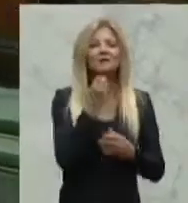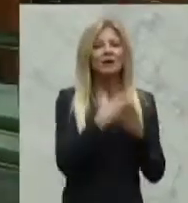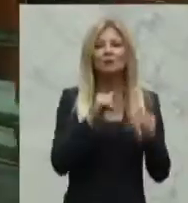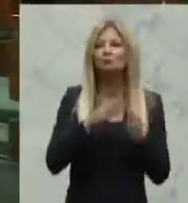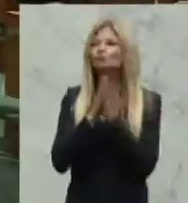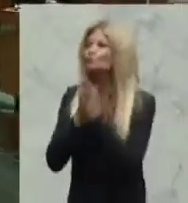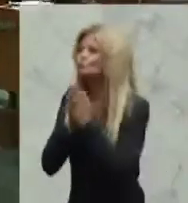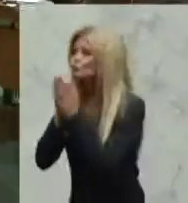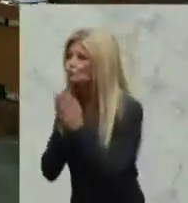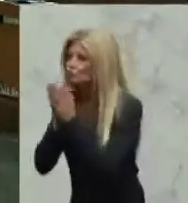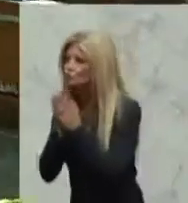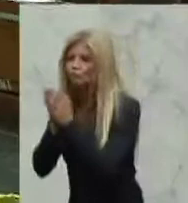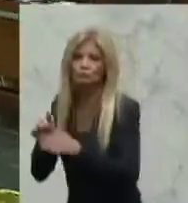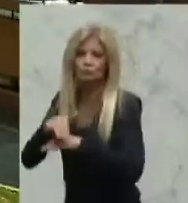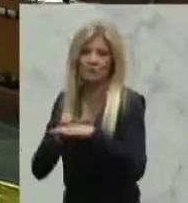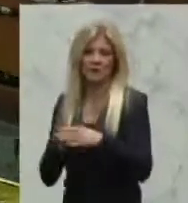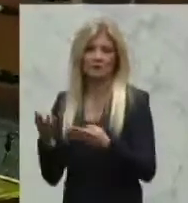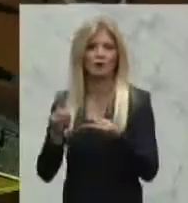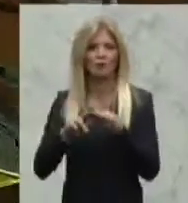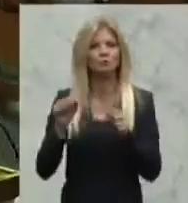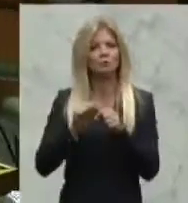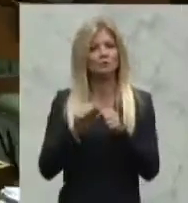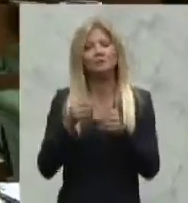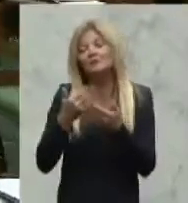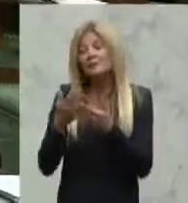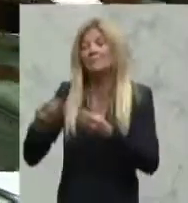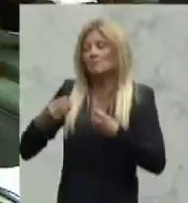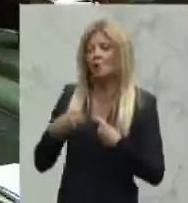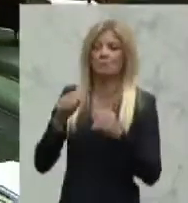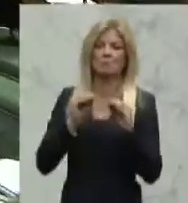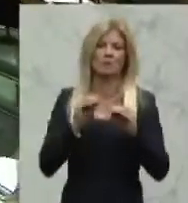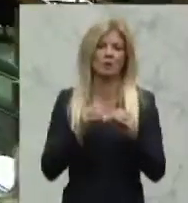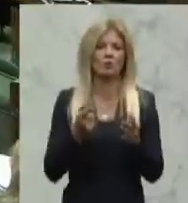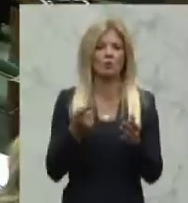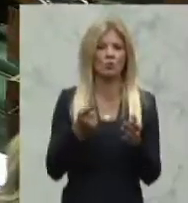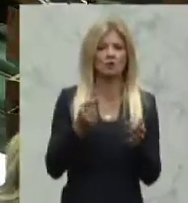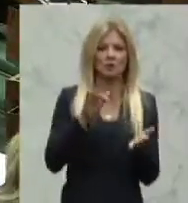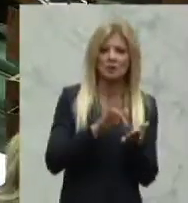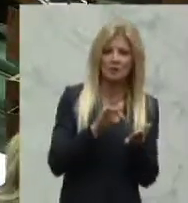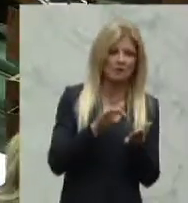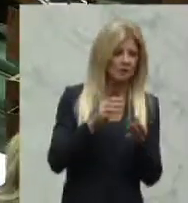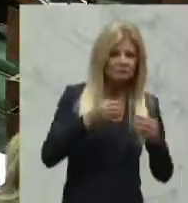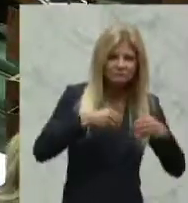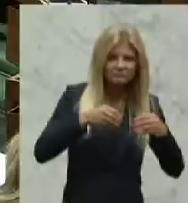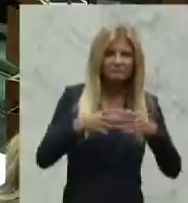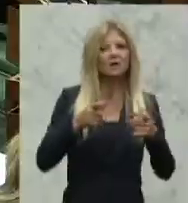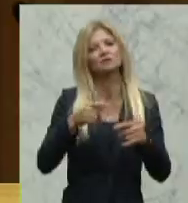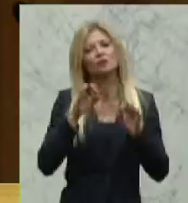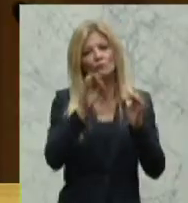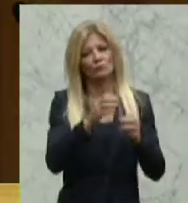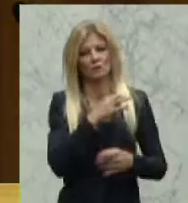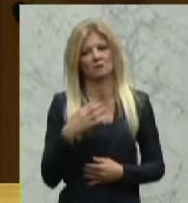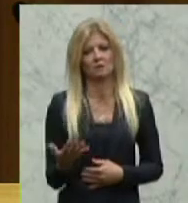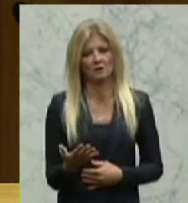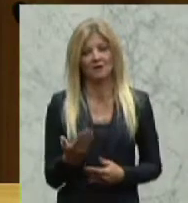sonst wo sind, um eben auch hier pädagogische Mittel für die Kinderbetreuung und für die Kinder eben zu erreichen. Und daher sind wir der